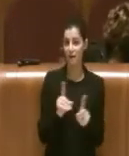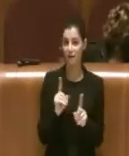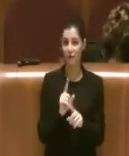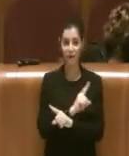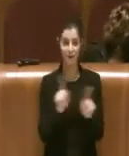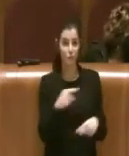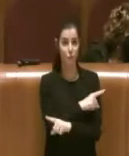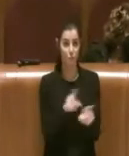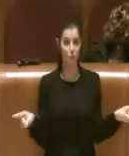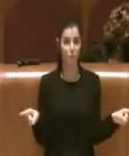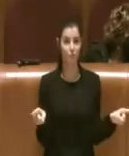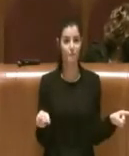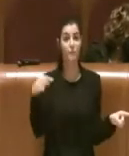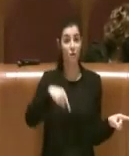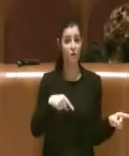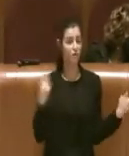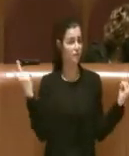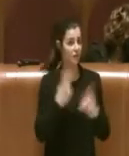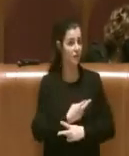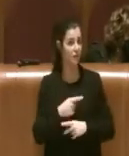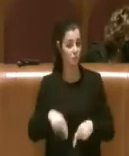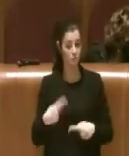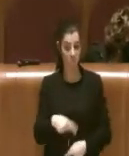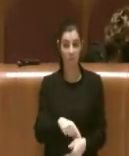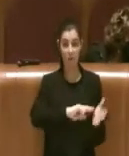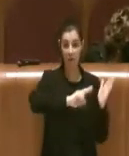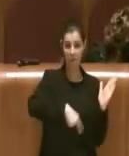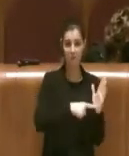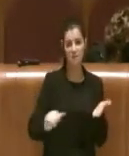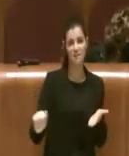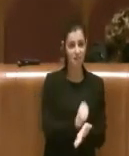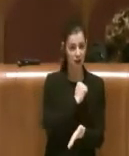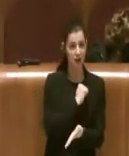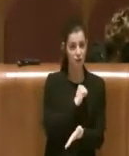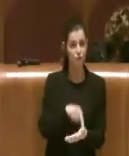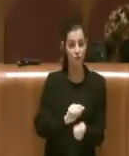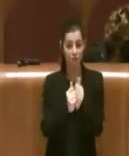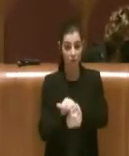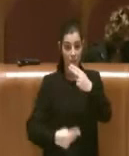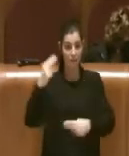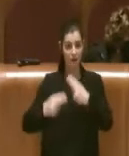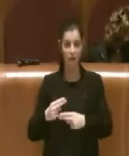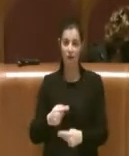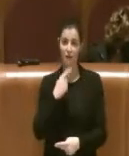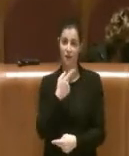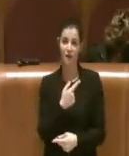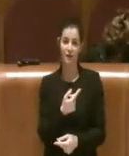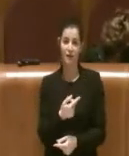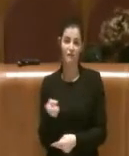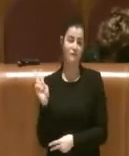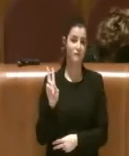che ci sono state. Però oggi veramente questo stralcio nella variazione di bilancio grida vendetta.